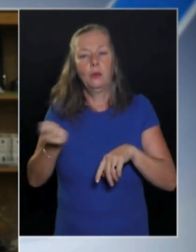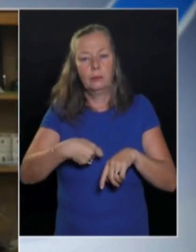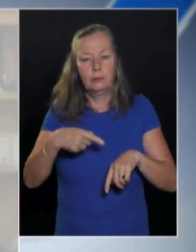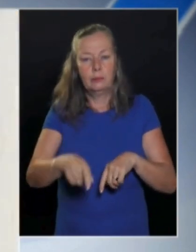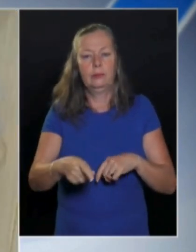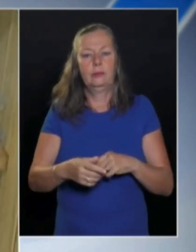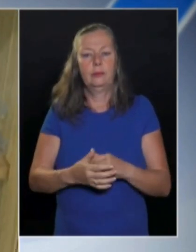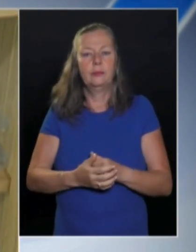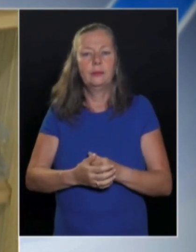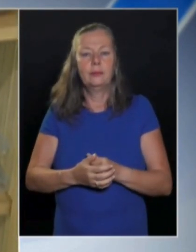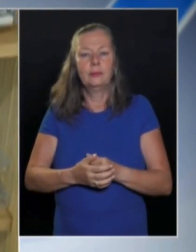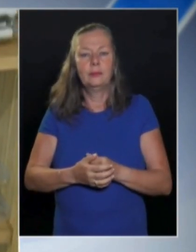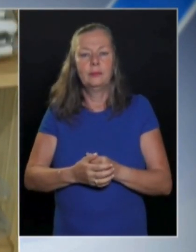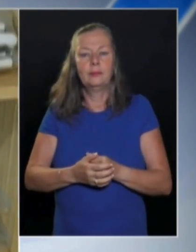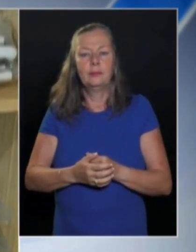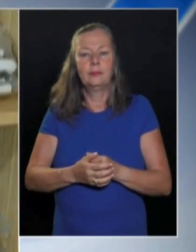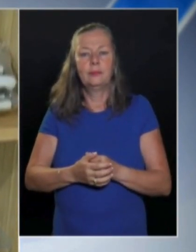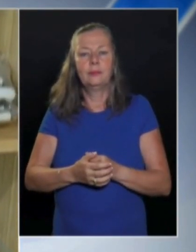folyamatosan.